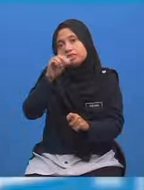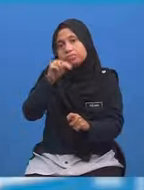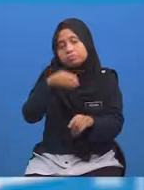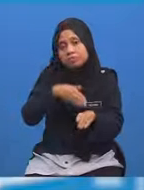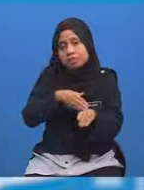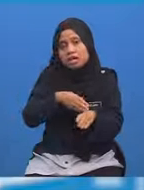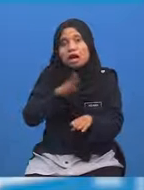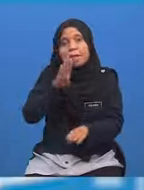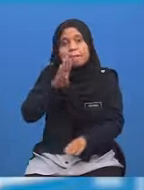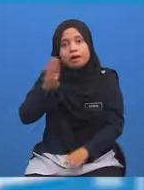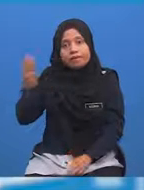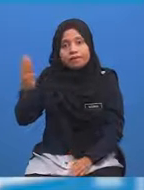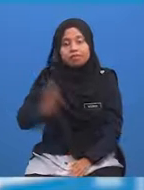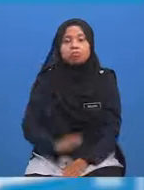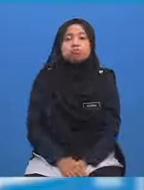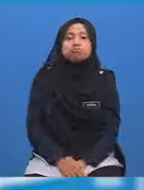barat